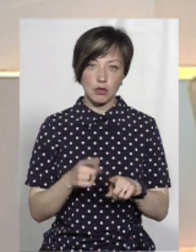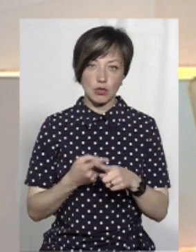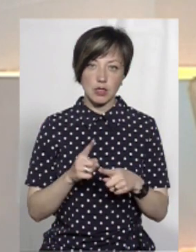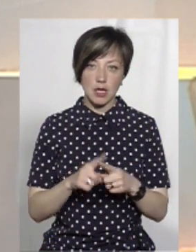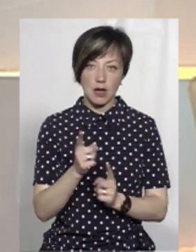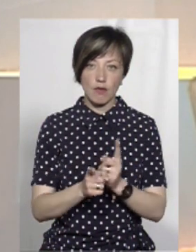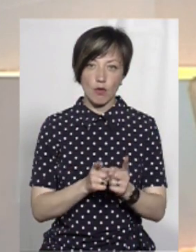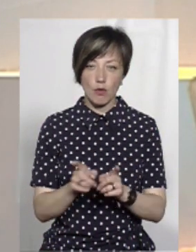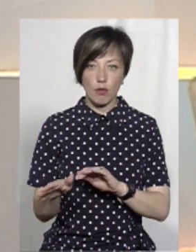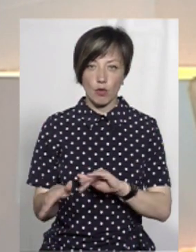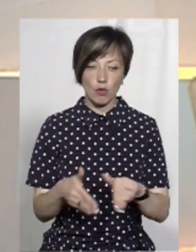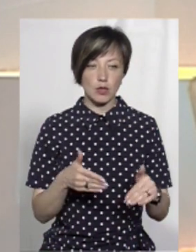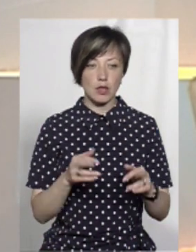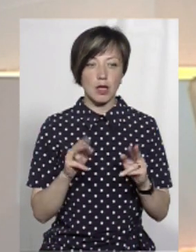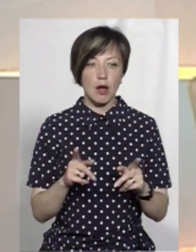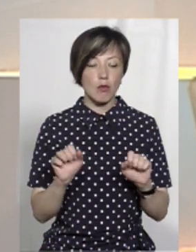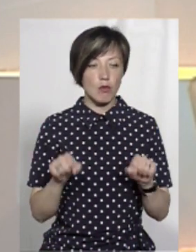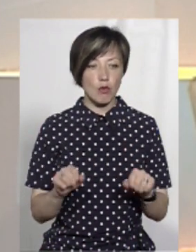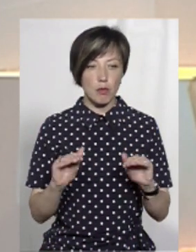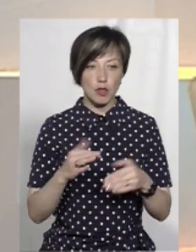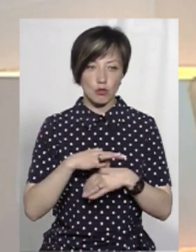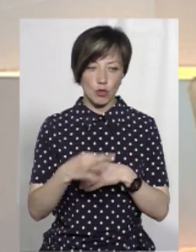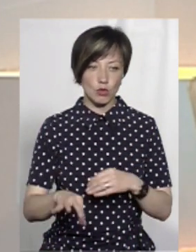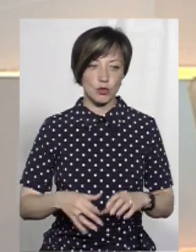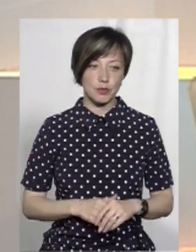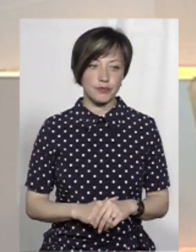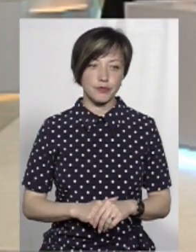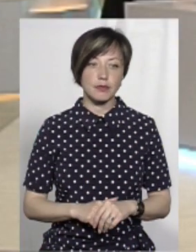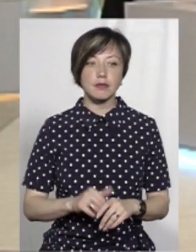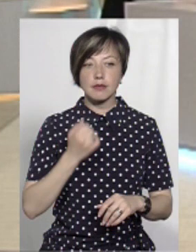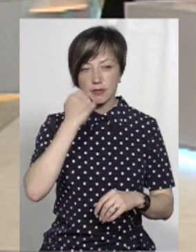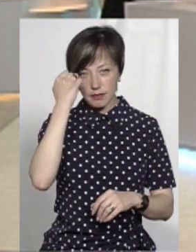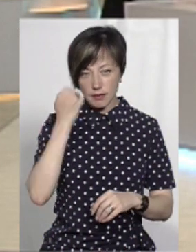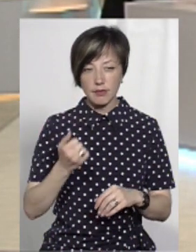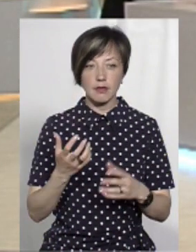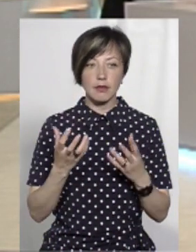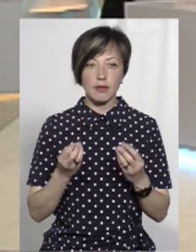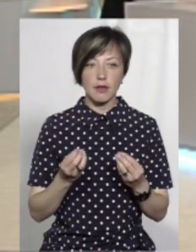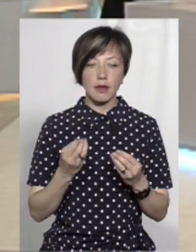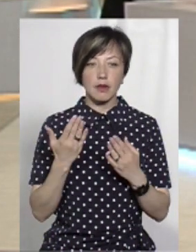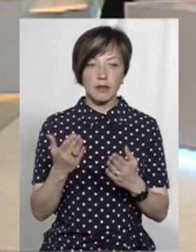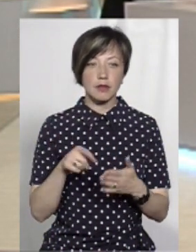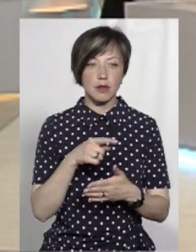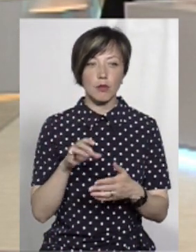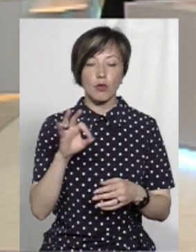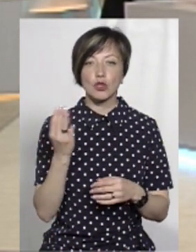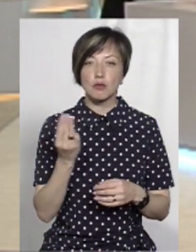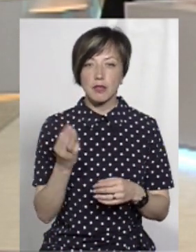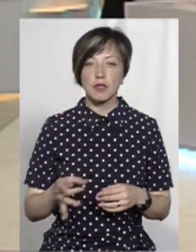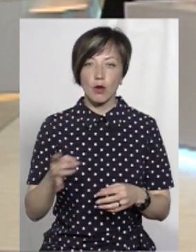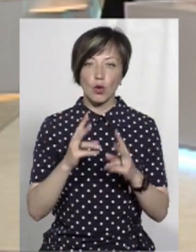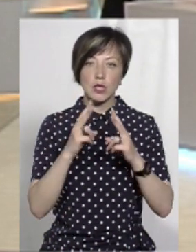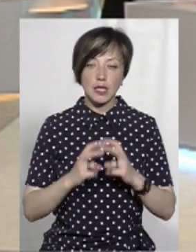ця реформа проходила, як мога, менш болюча. Дякую вам. Прошу. На рахунок Шепетівського району. Ми